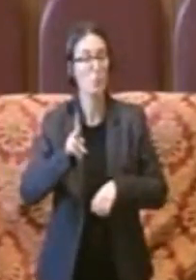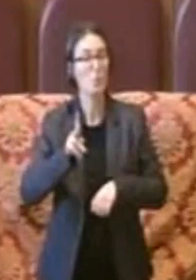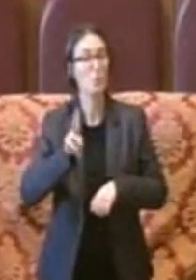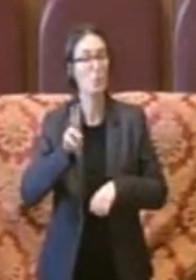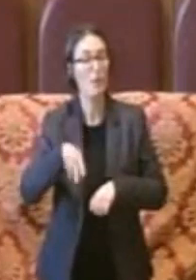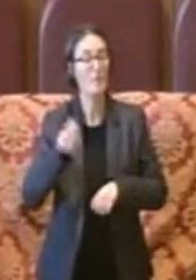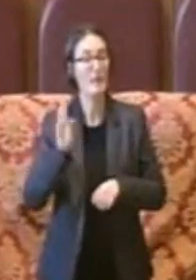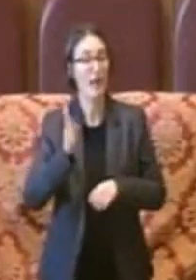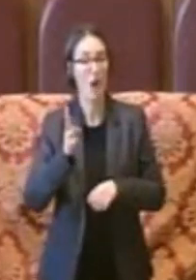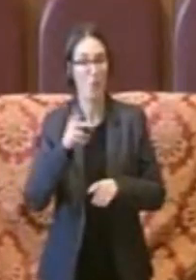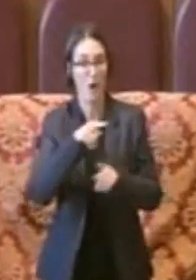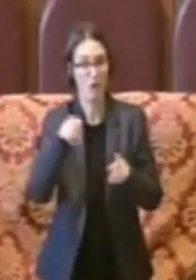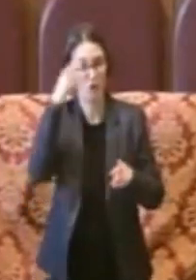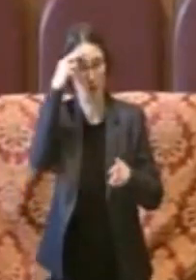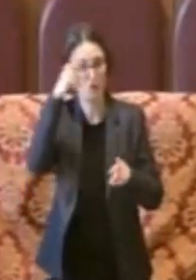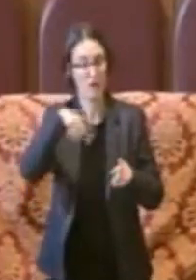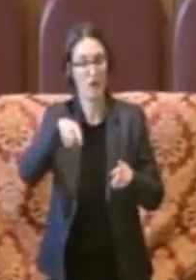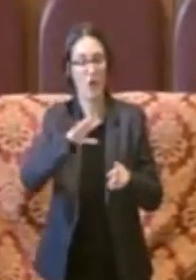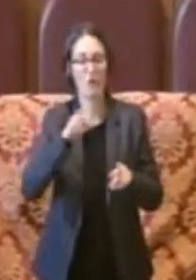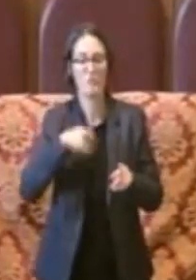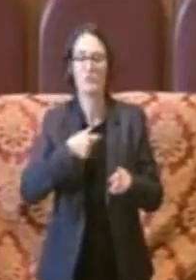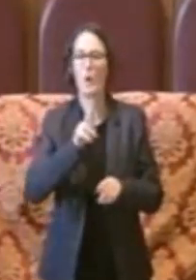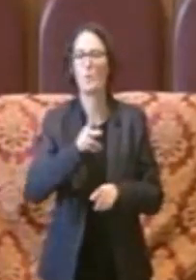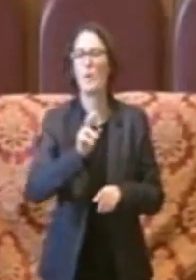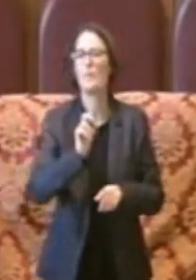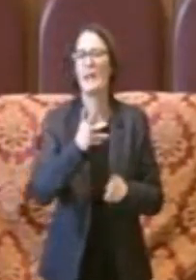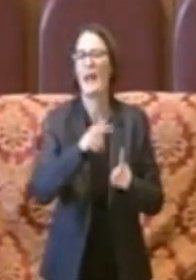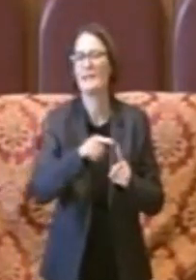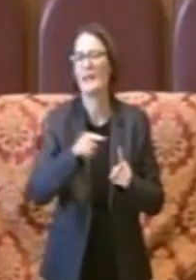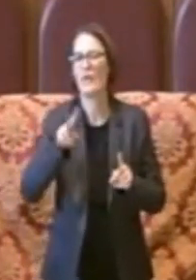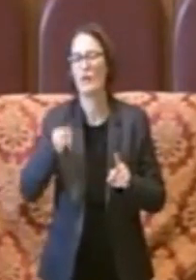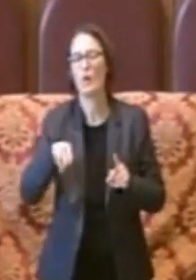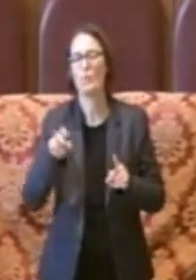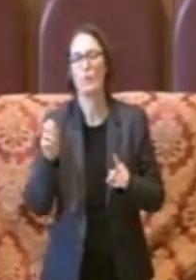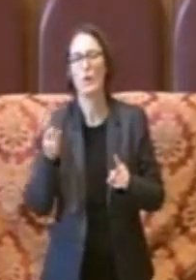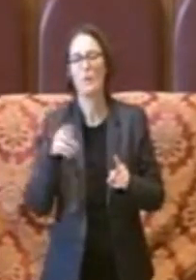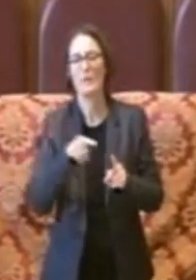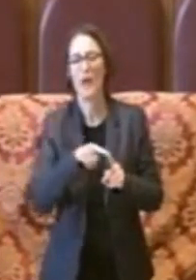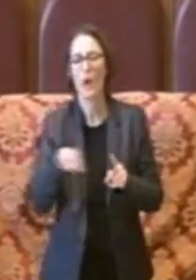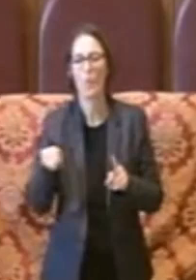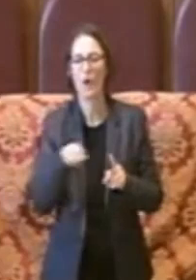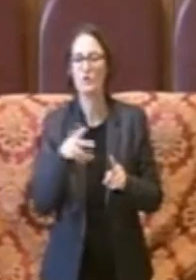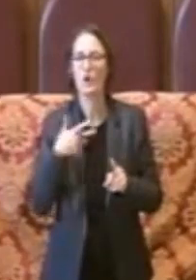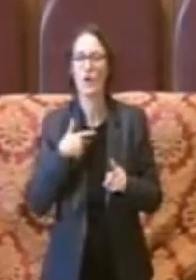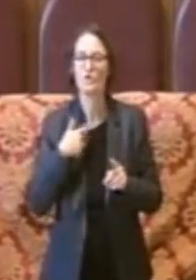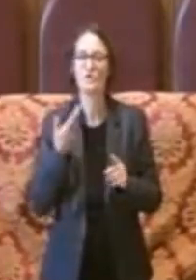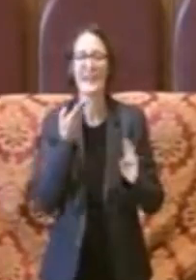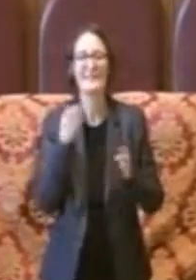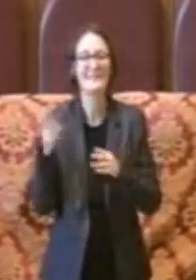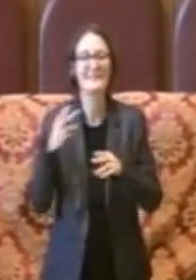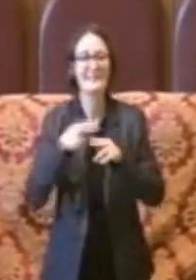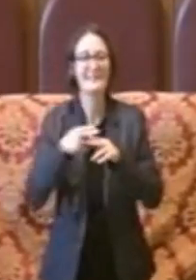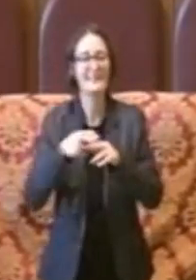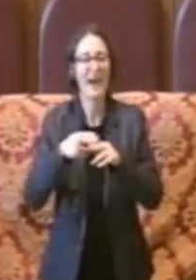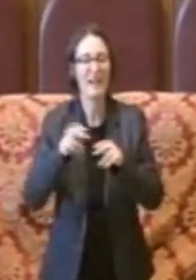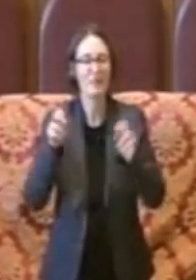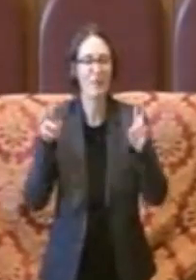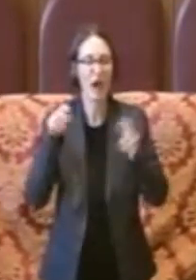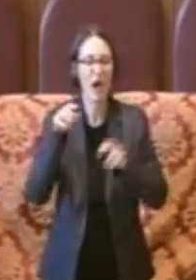2014, tutte le operazioni e le normative nazionali sul Salva Roma, come avevano portato la città, anche